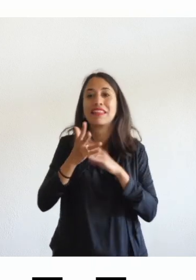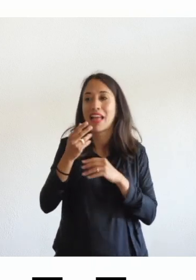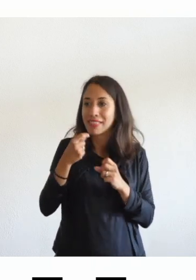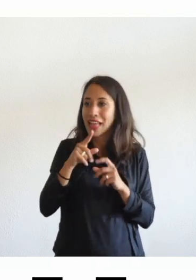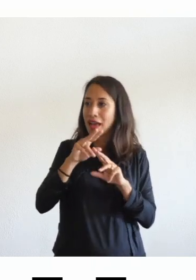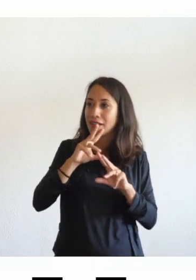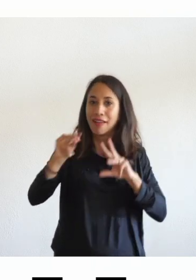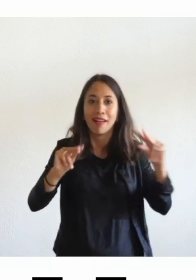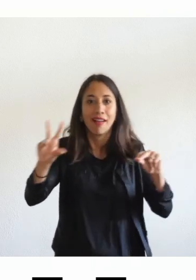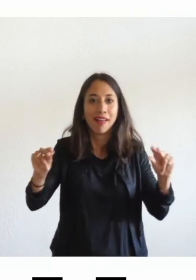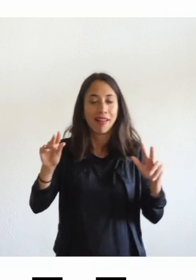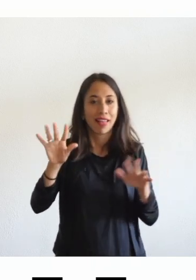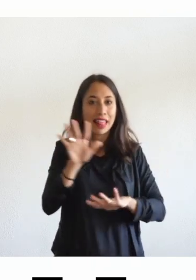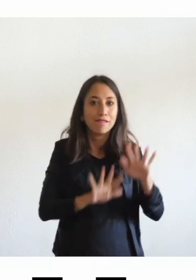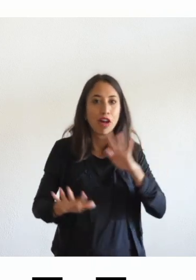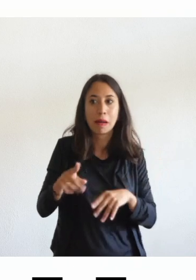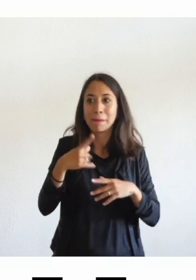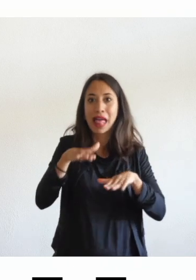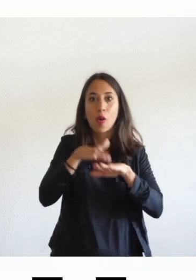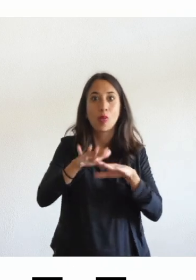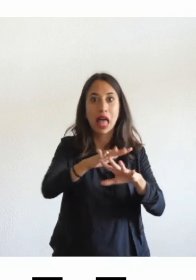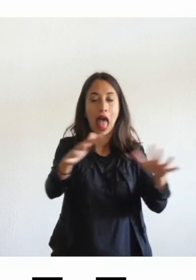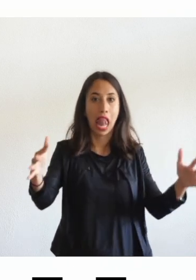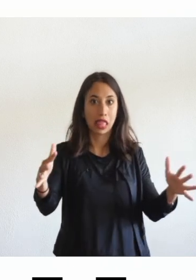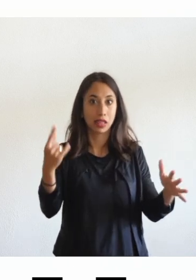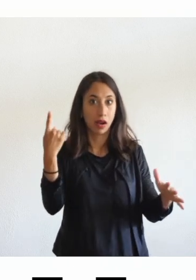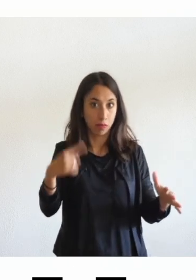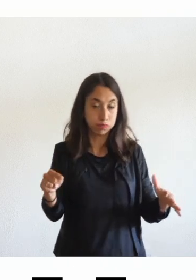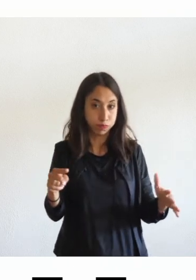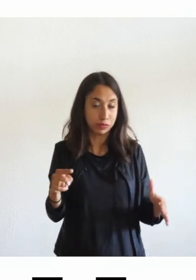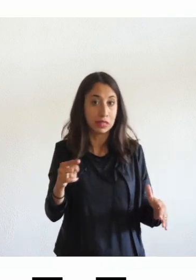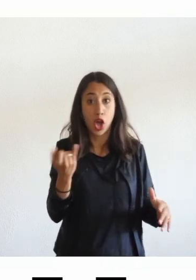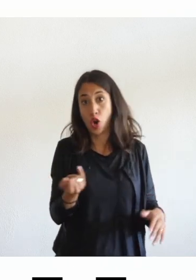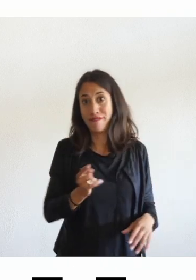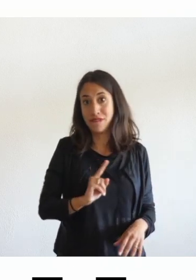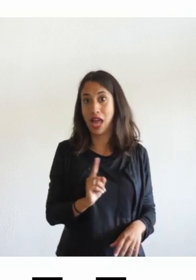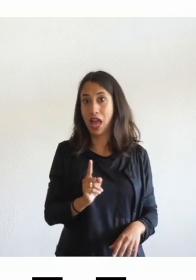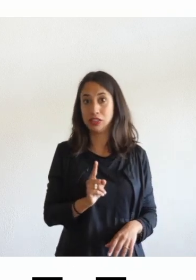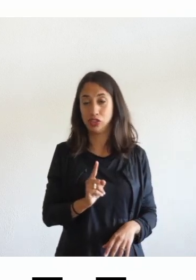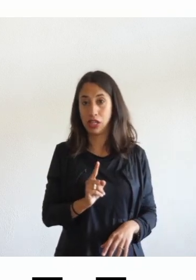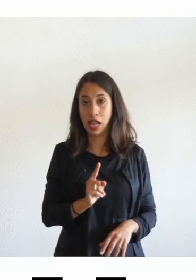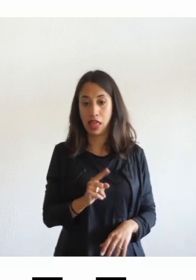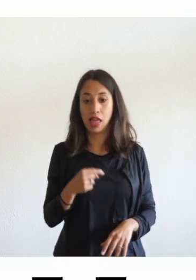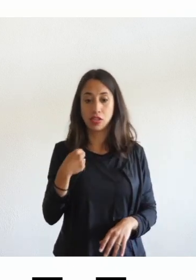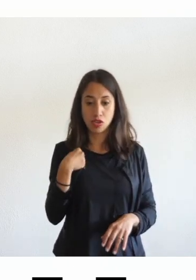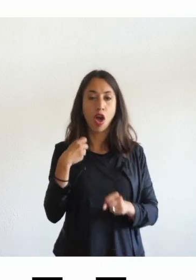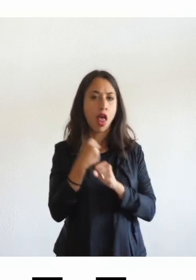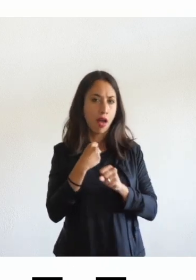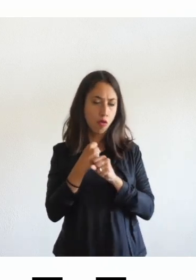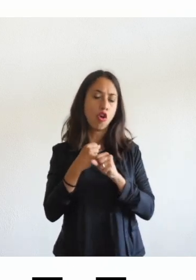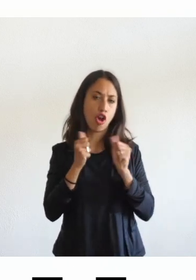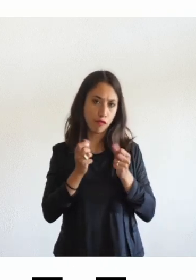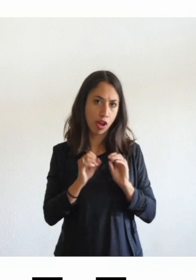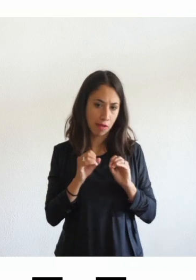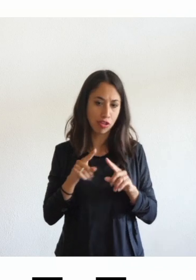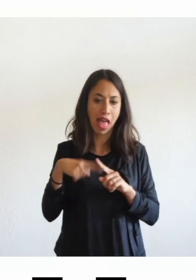essere riutilizzata dagli altri è una cosa difficilissima io faccio formazione Matteo da un po'